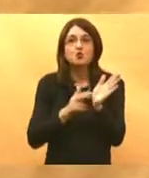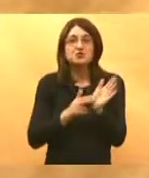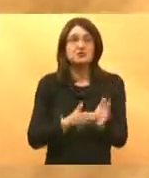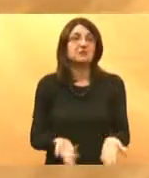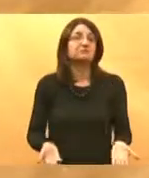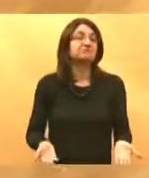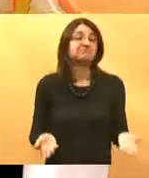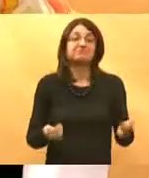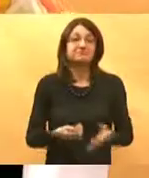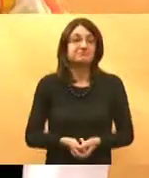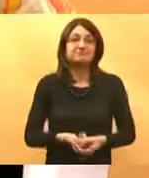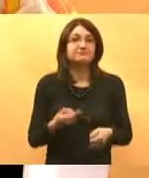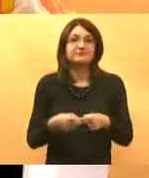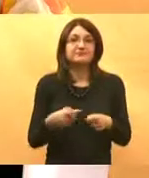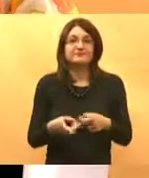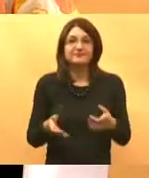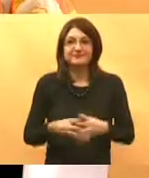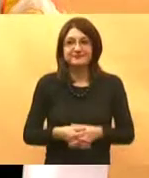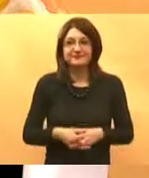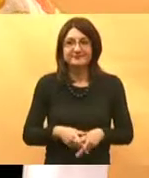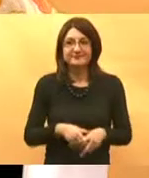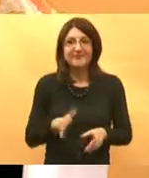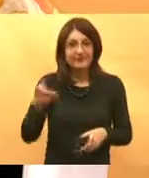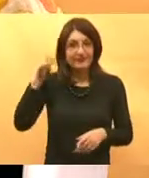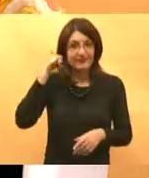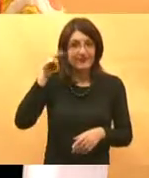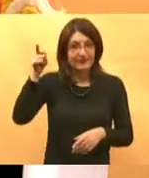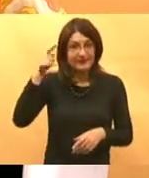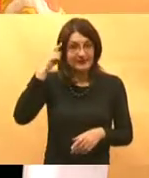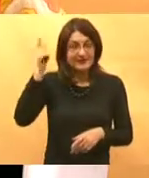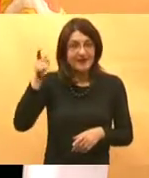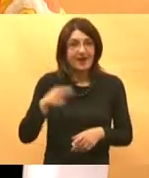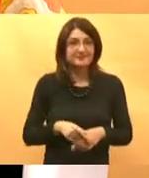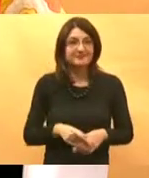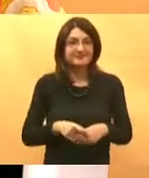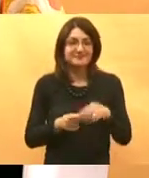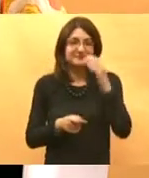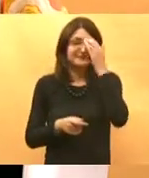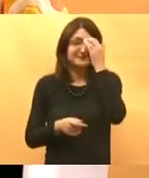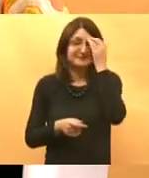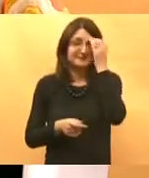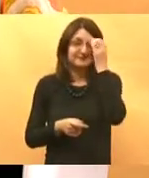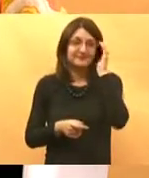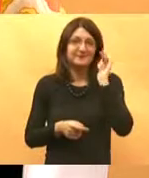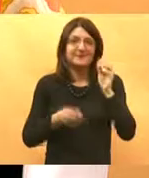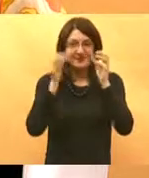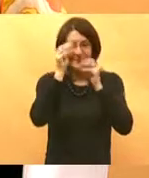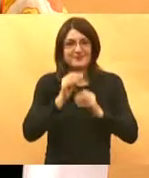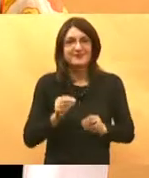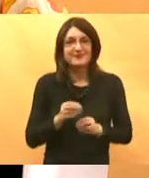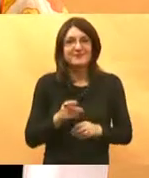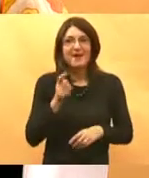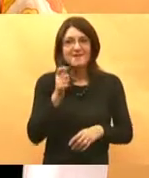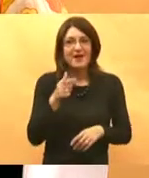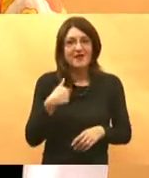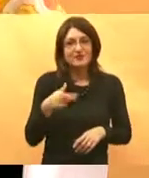znam ja evo malo